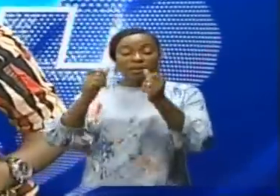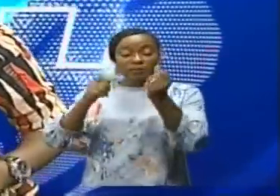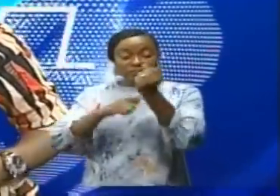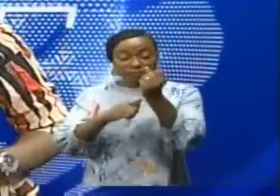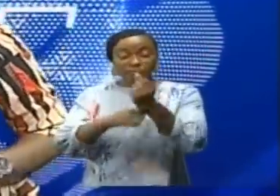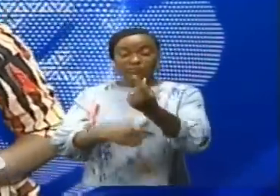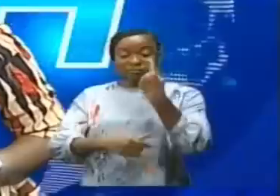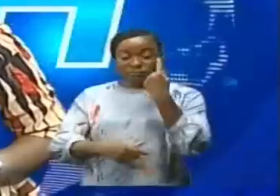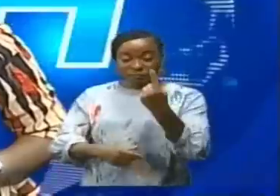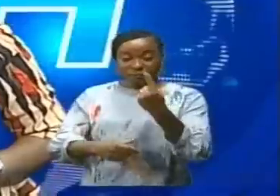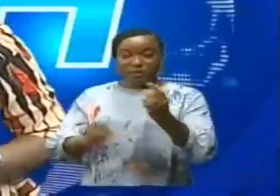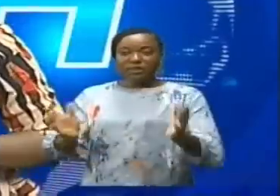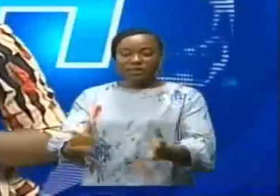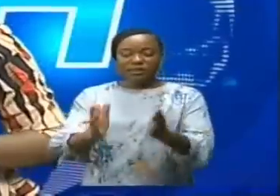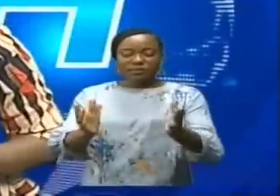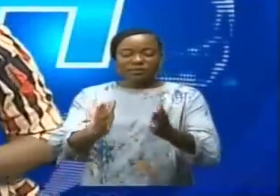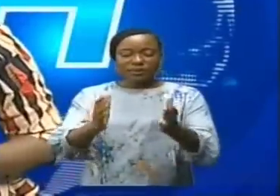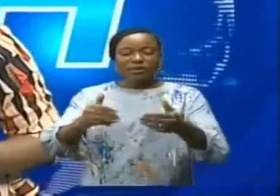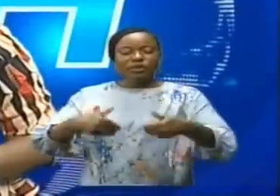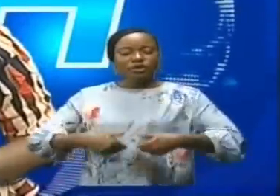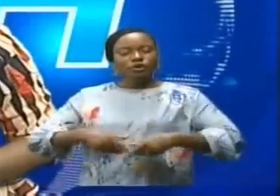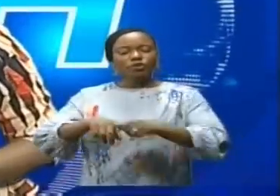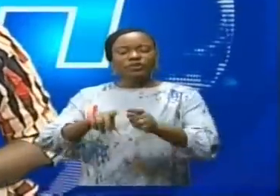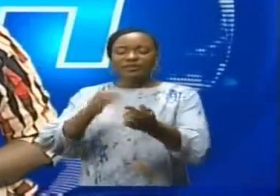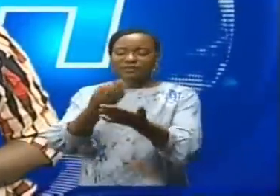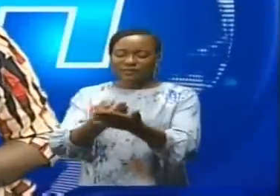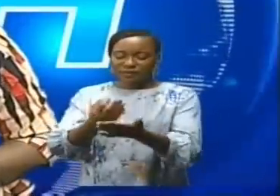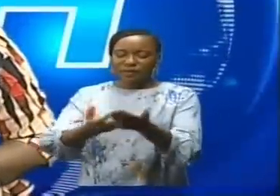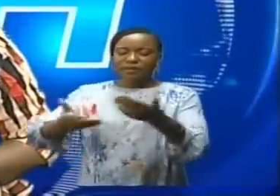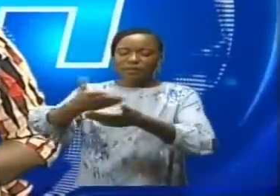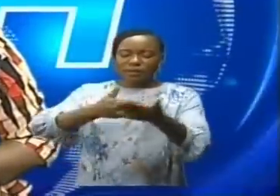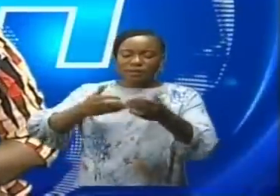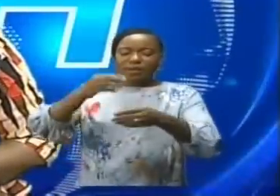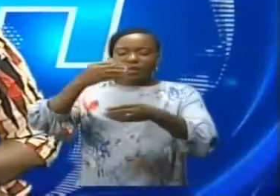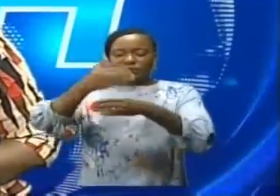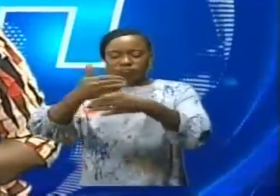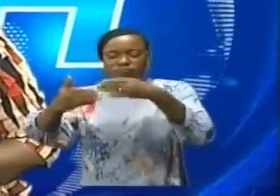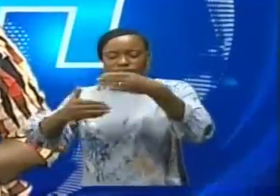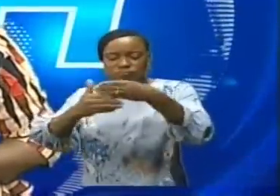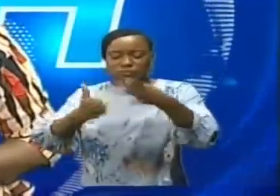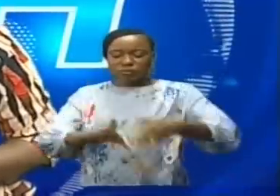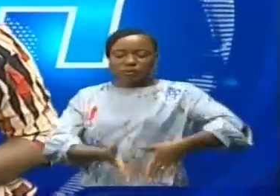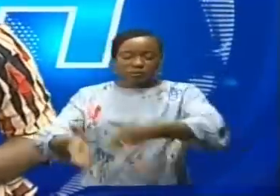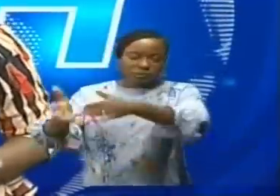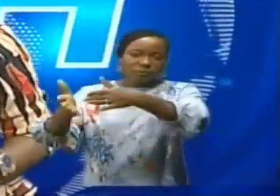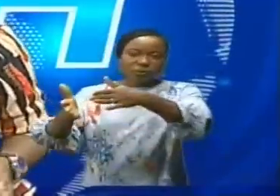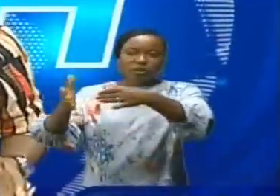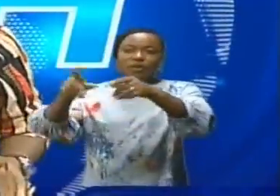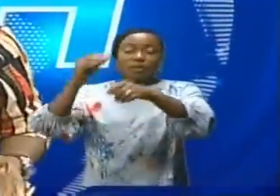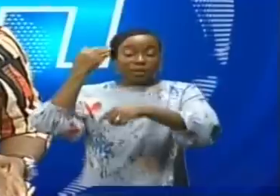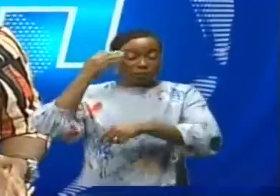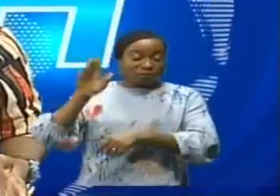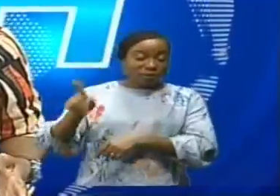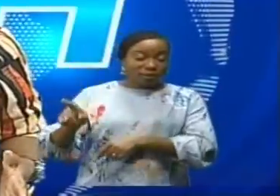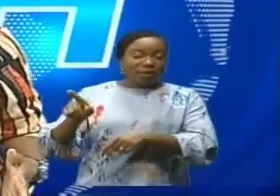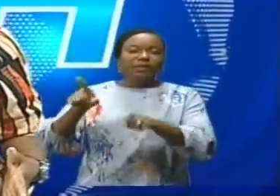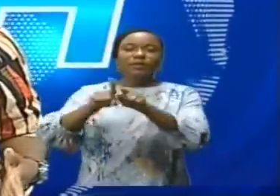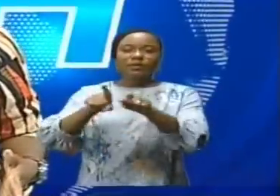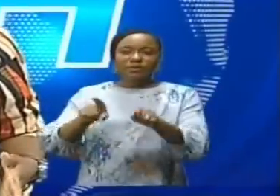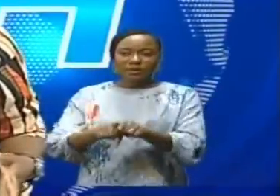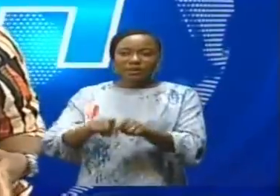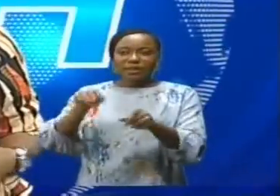à ce, après avoir financé entièrement la réhabilitation de la route principale de Boende, tronçon comprise entre